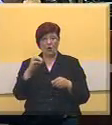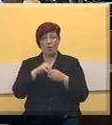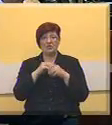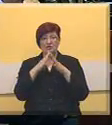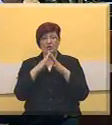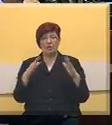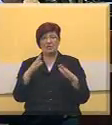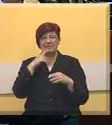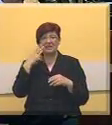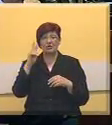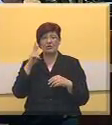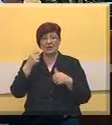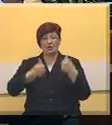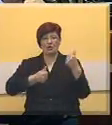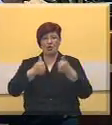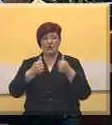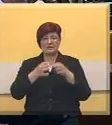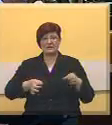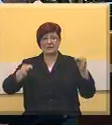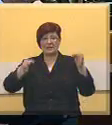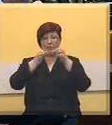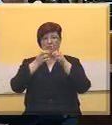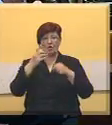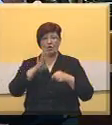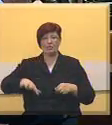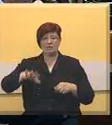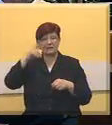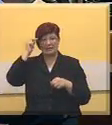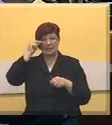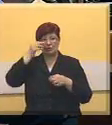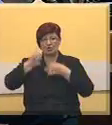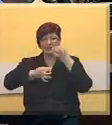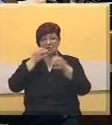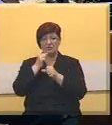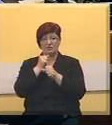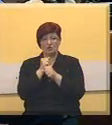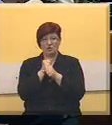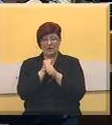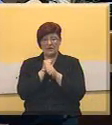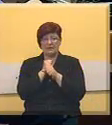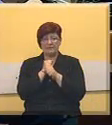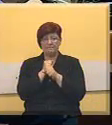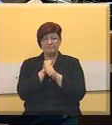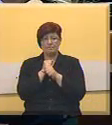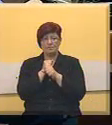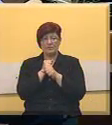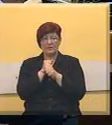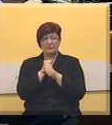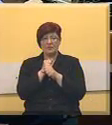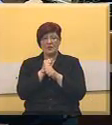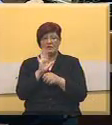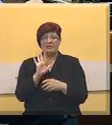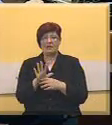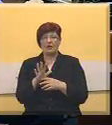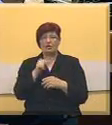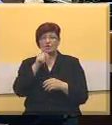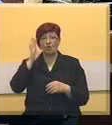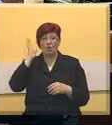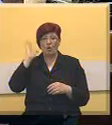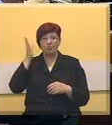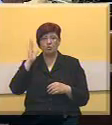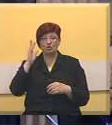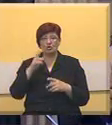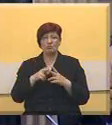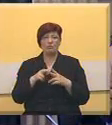domaćim i stranim konkursima za projekte iz oblasti naoštvenica Rigočkog rada tako da će i u buduće